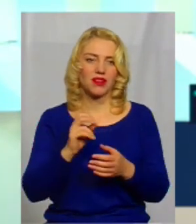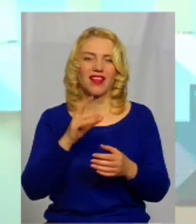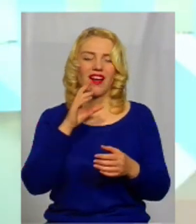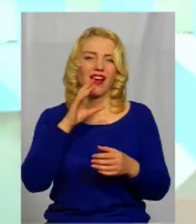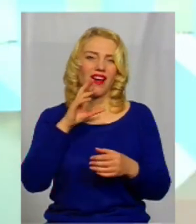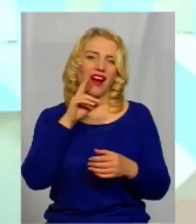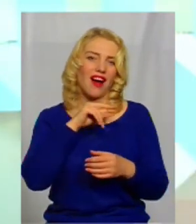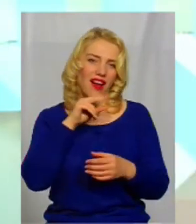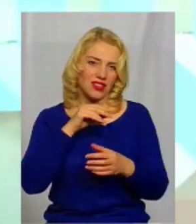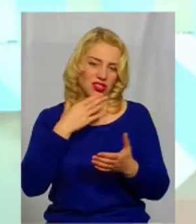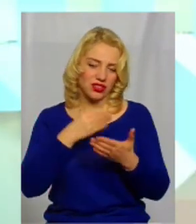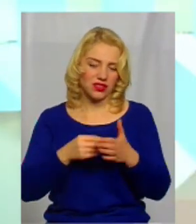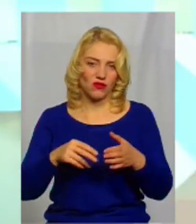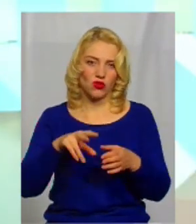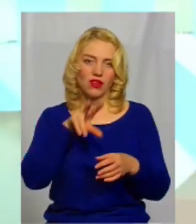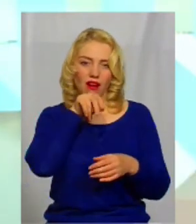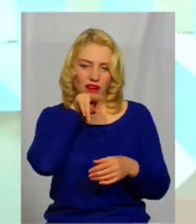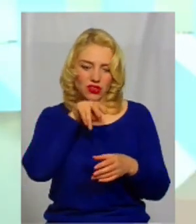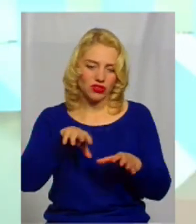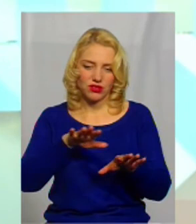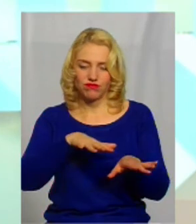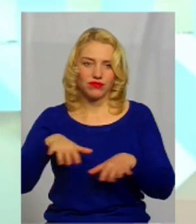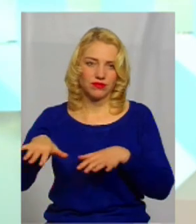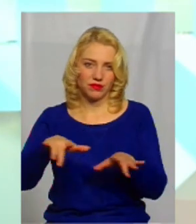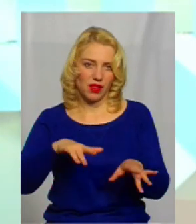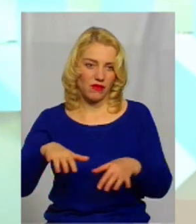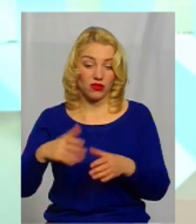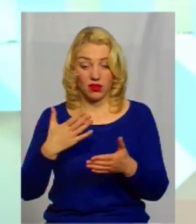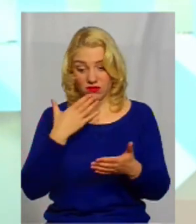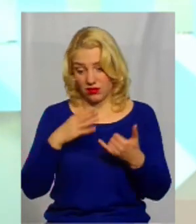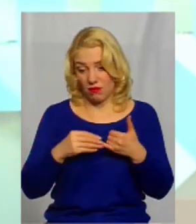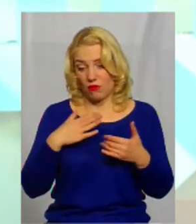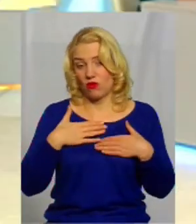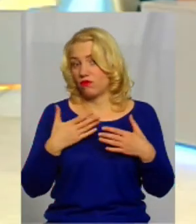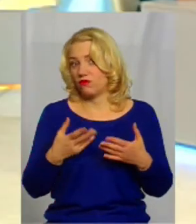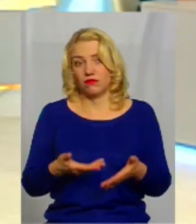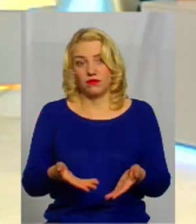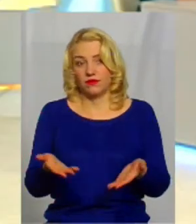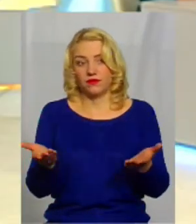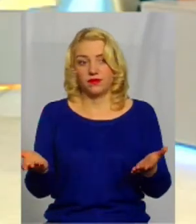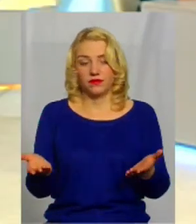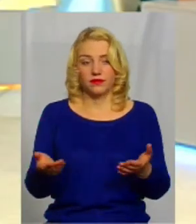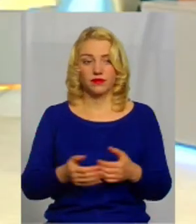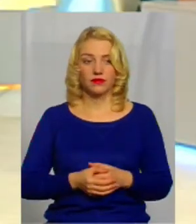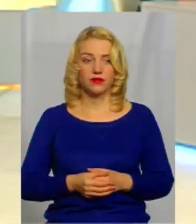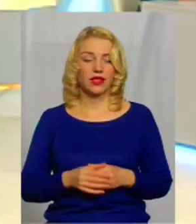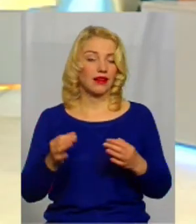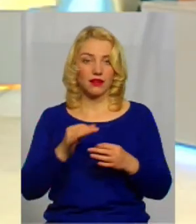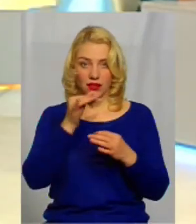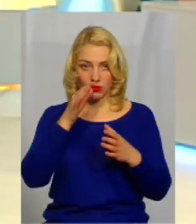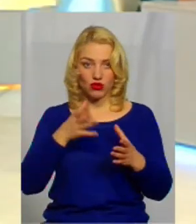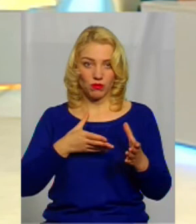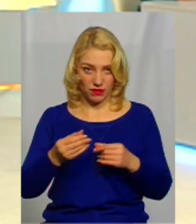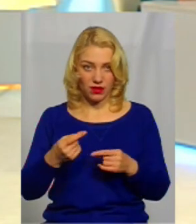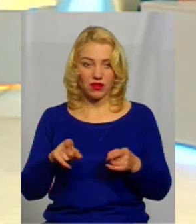ну, для себе роблять. Ну, якщо це на його земельній ділянці, то... Ніяк не можна впливати. І так